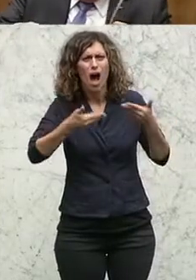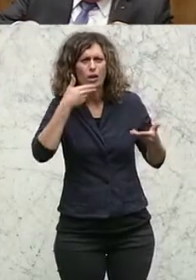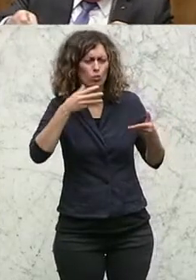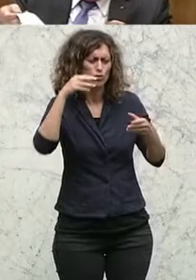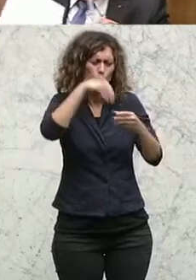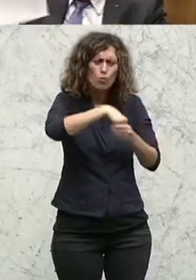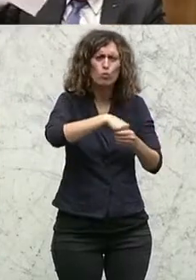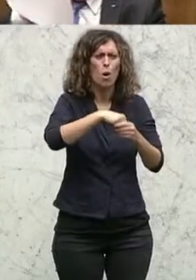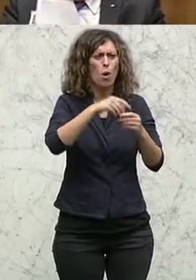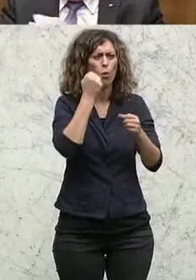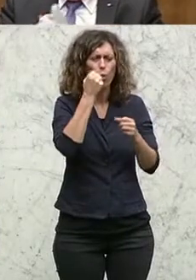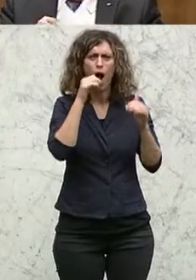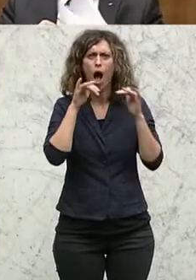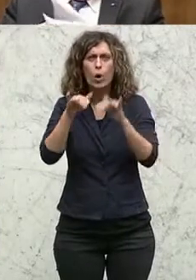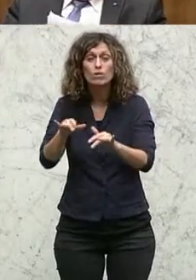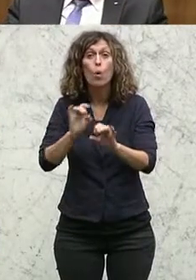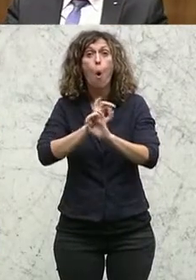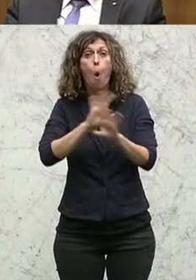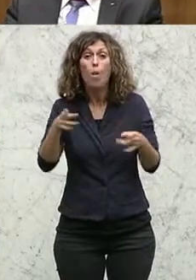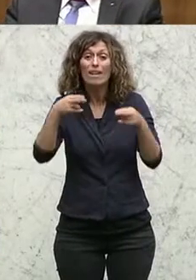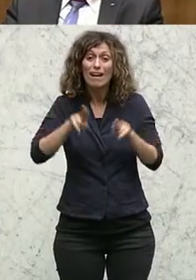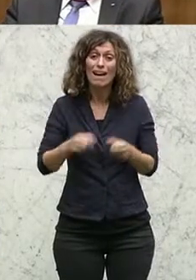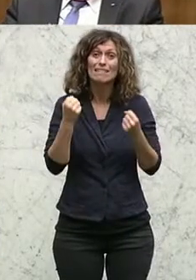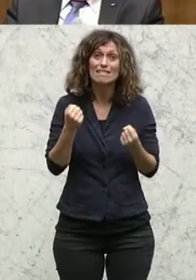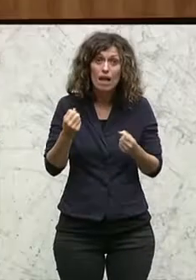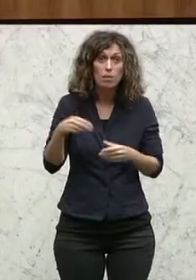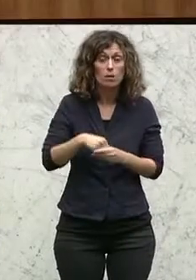solchen Auswirkungen ohne Rechtssicherheit verhandelt.